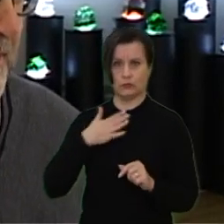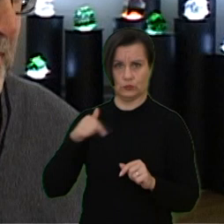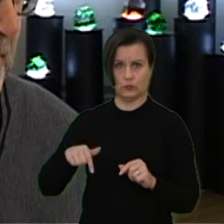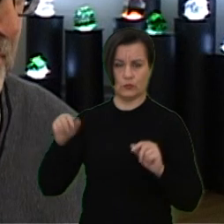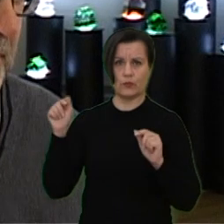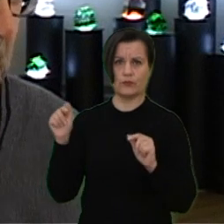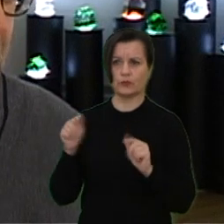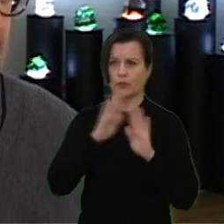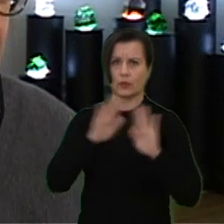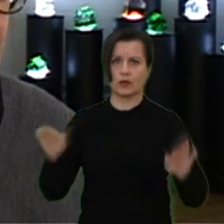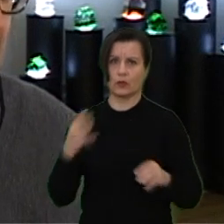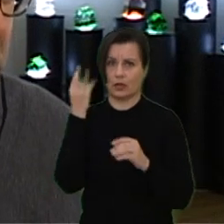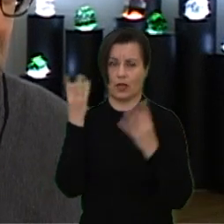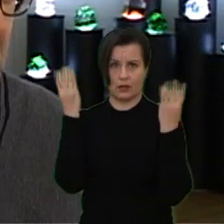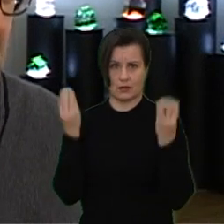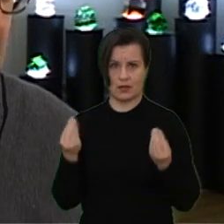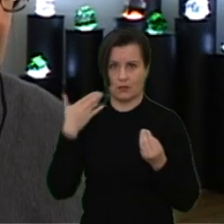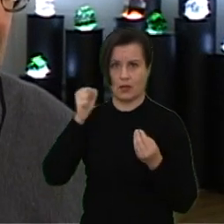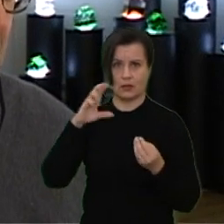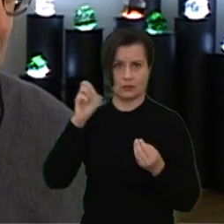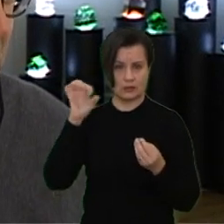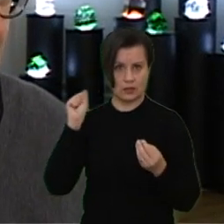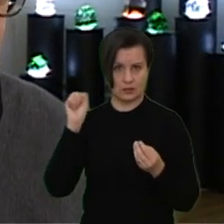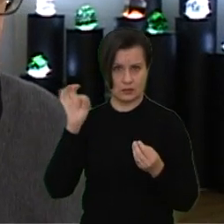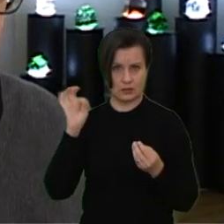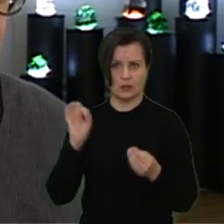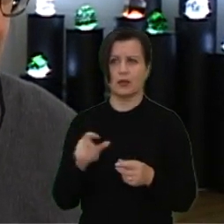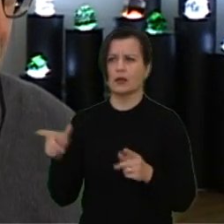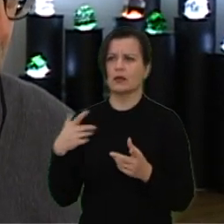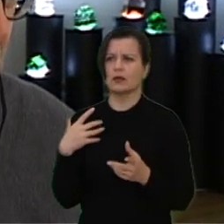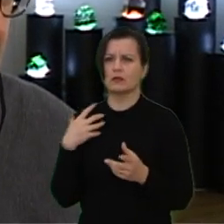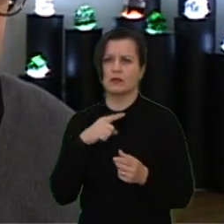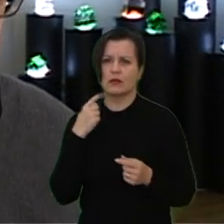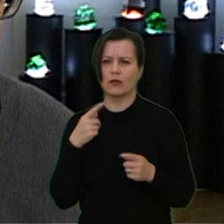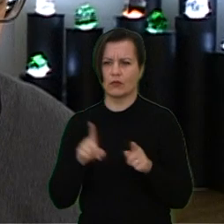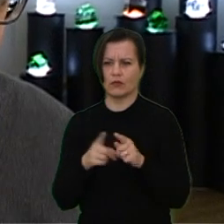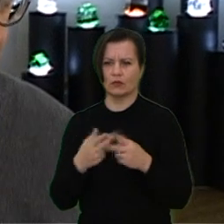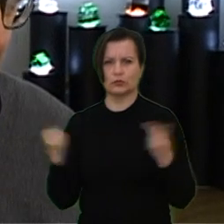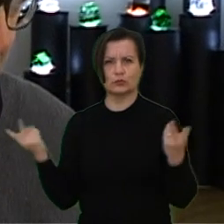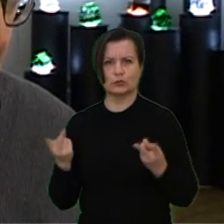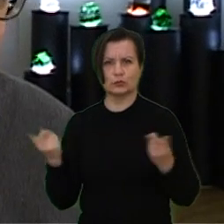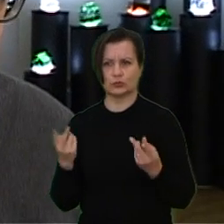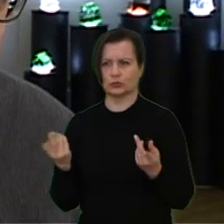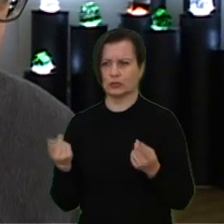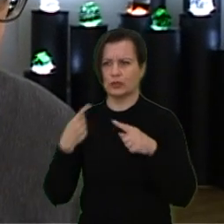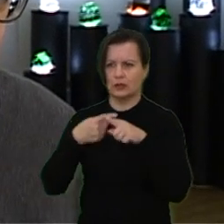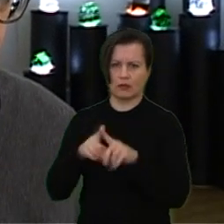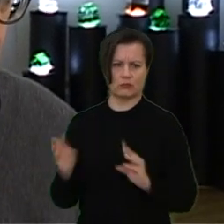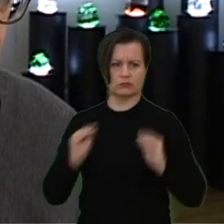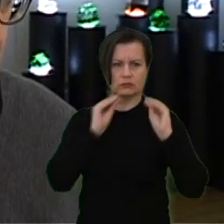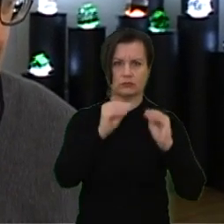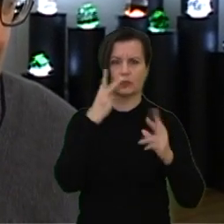instalacija. Keturis dienos Marsė, tai ten ypač daug reikalavo to pačio pateikimo